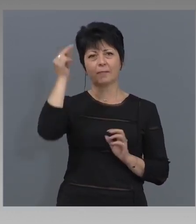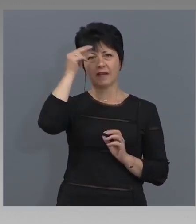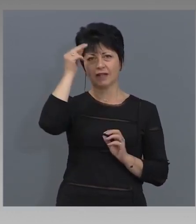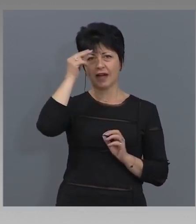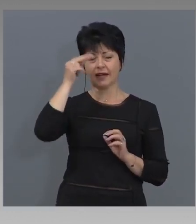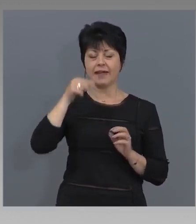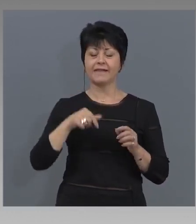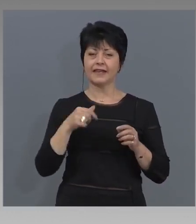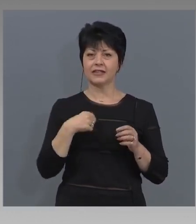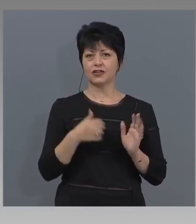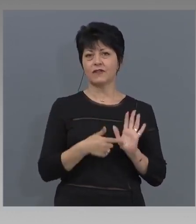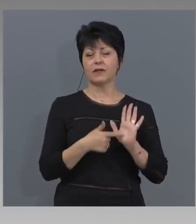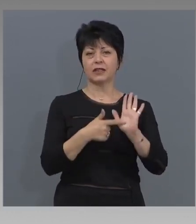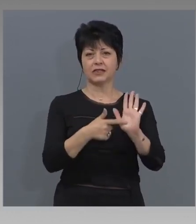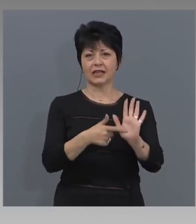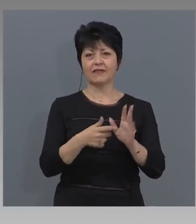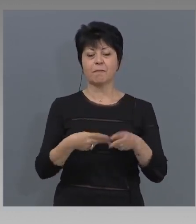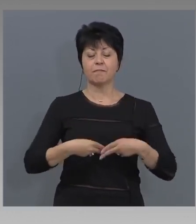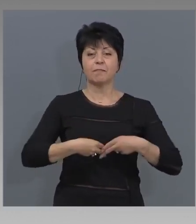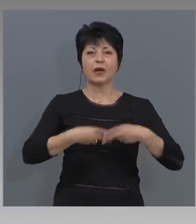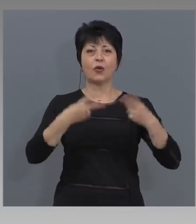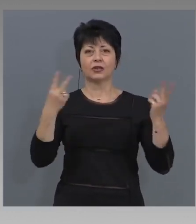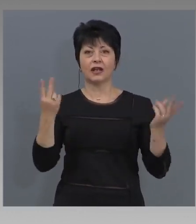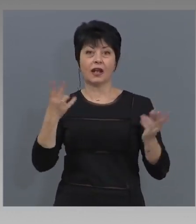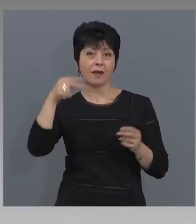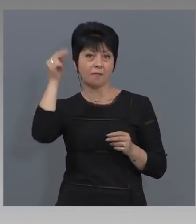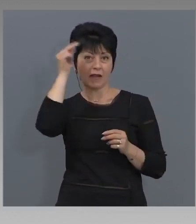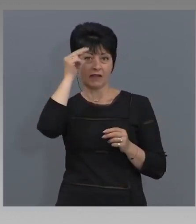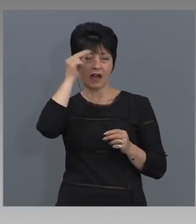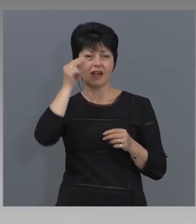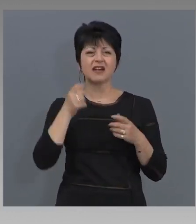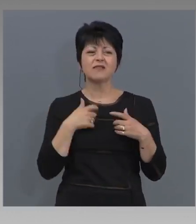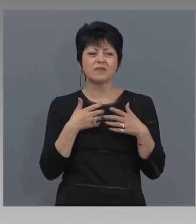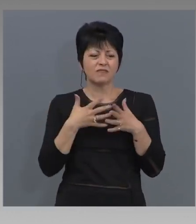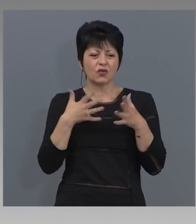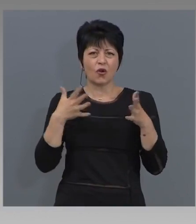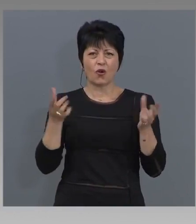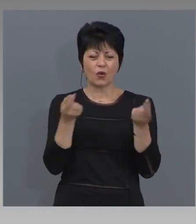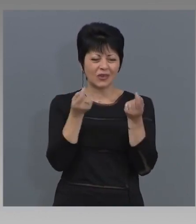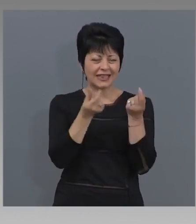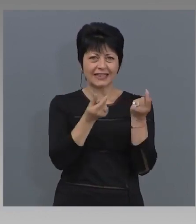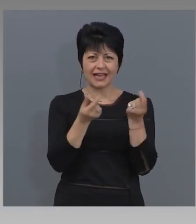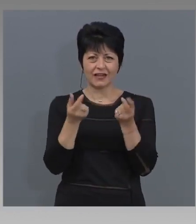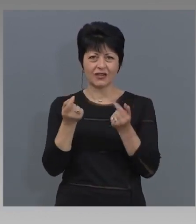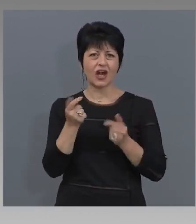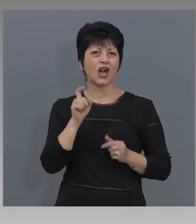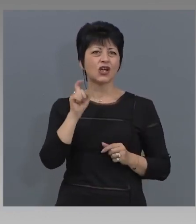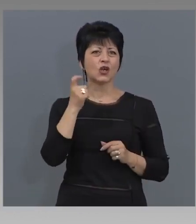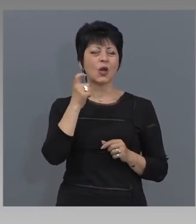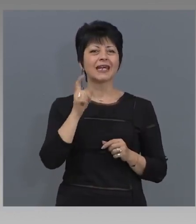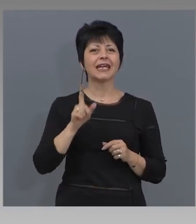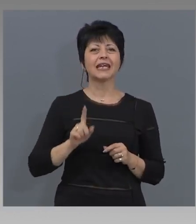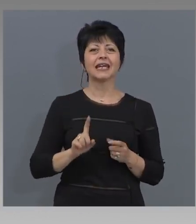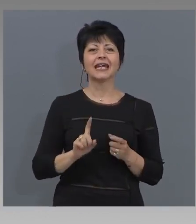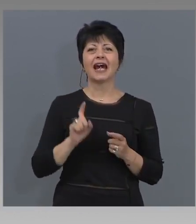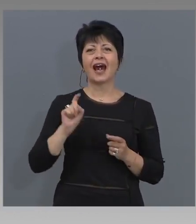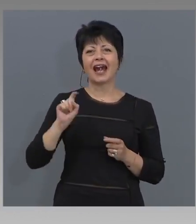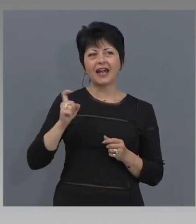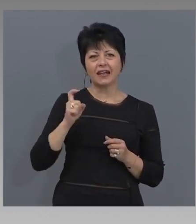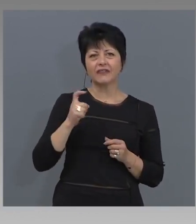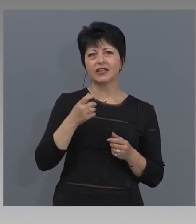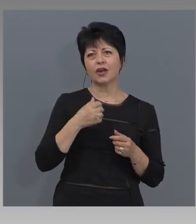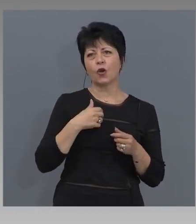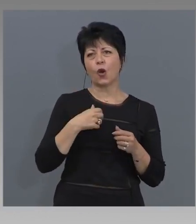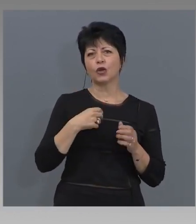България, който има много детайли в него и Георги Гърновски, който е нашия ръковидител на проекта, ще ви изкаже